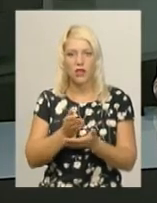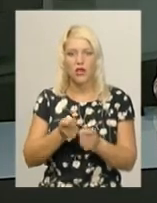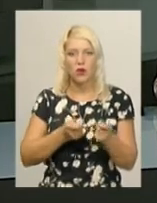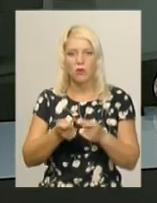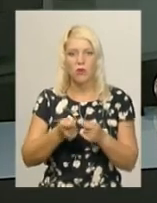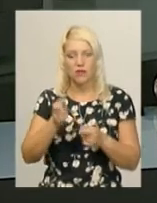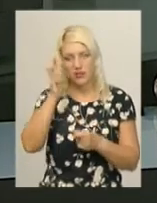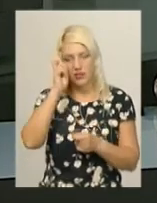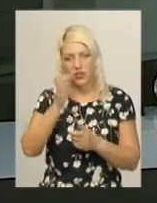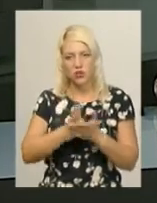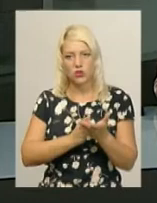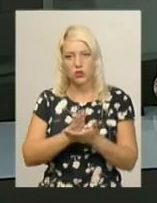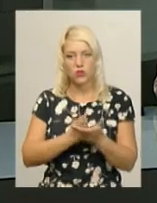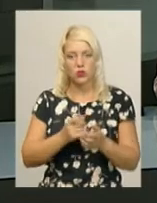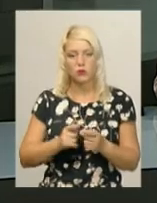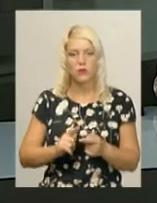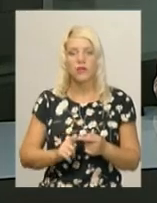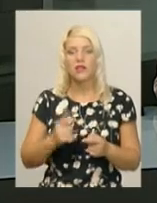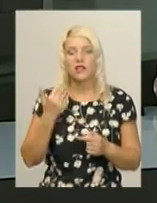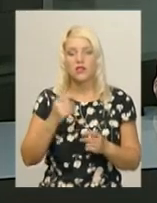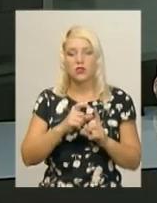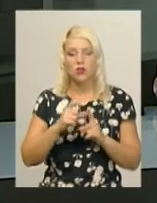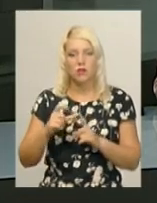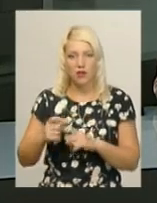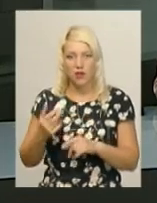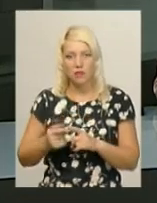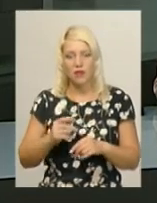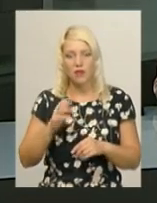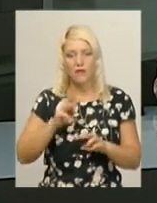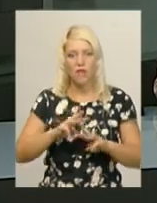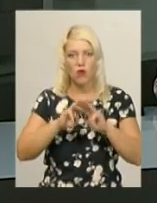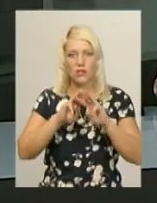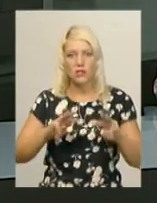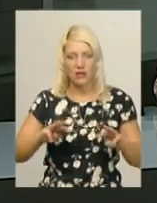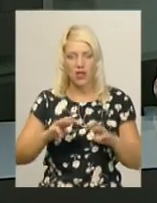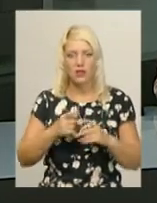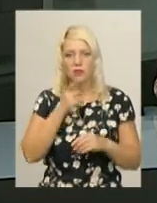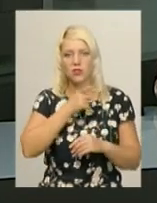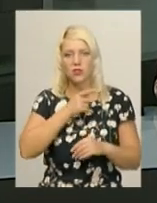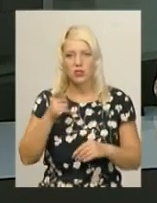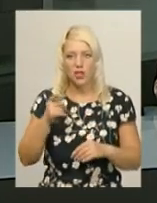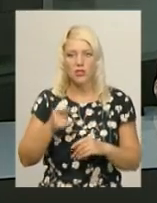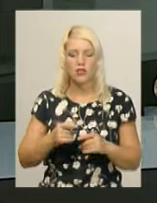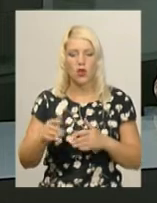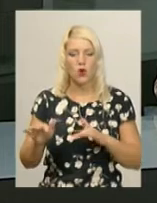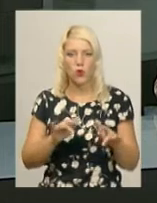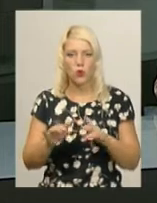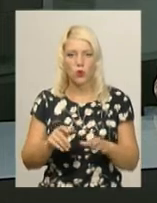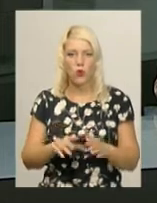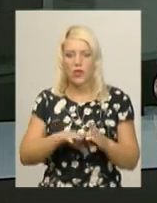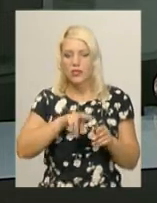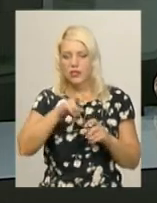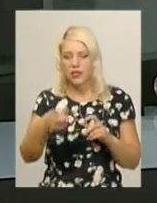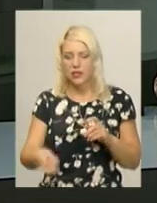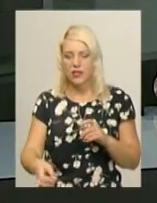незвичайних ситуацій в області Андрій Козак. За його словами, автомобіль «Вольцваген-Гольф» під час руху з'їхав з приїжджої частини у річку